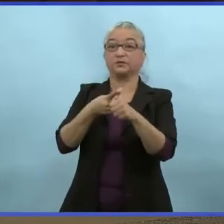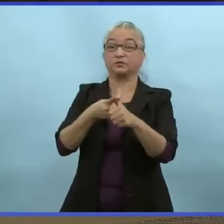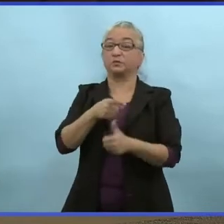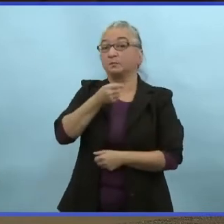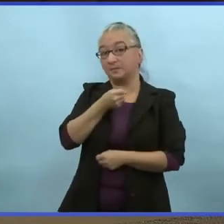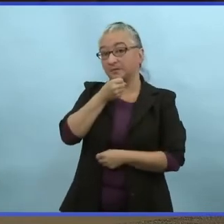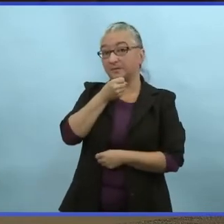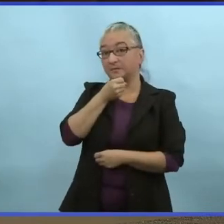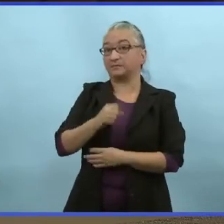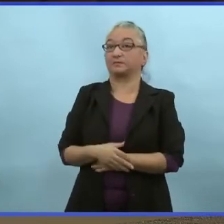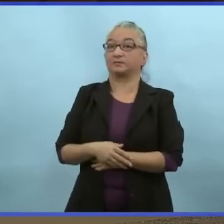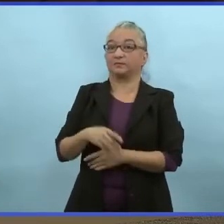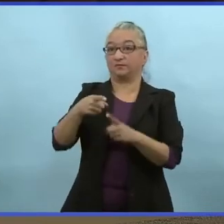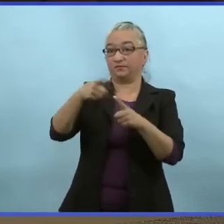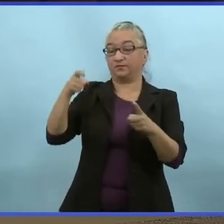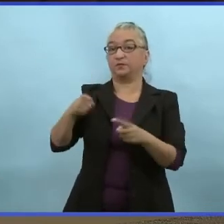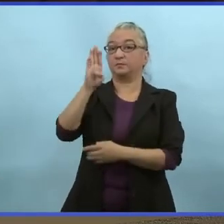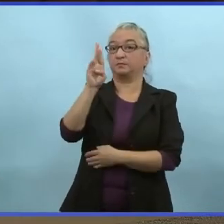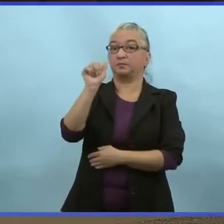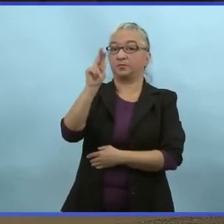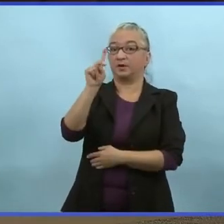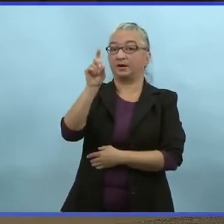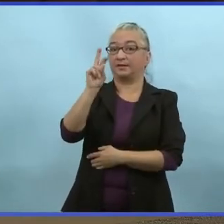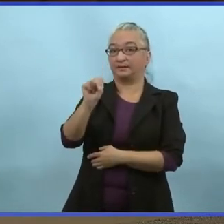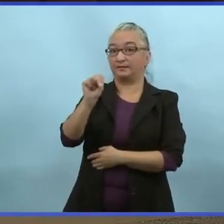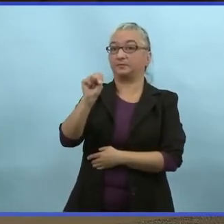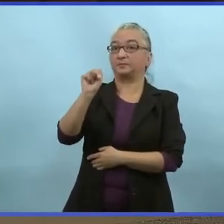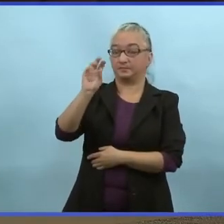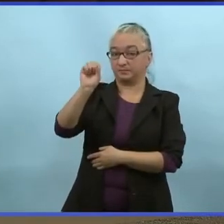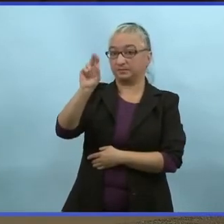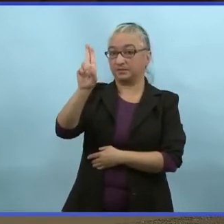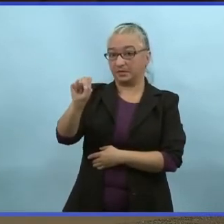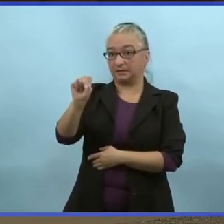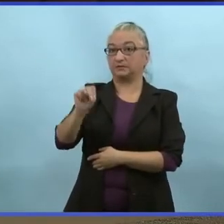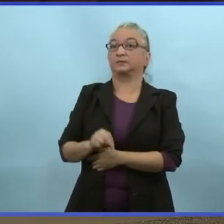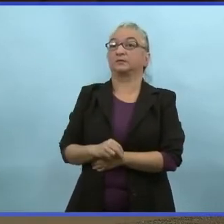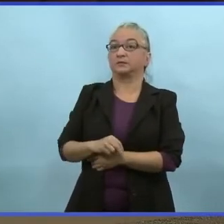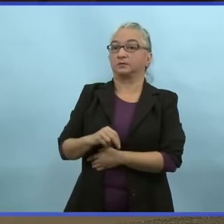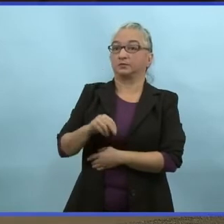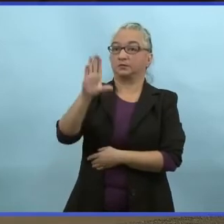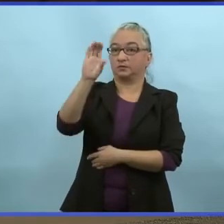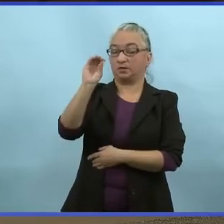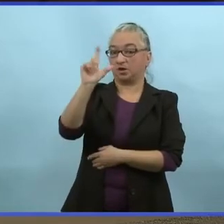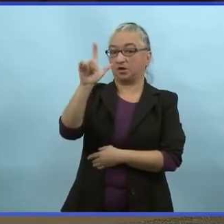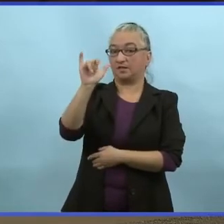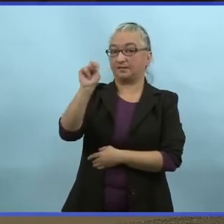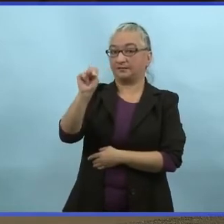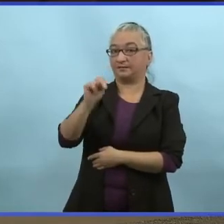suivi. Cet après-midi, pour commencer, du Branson, Colin.